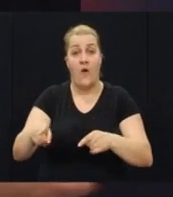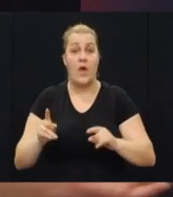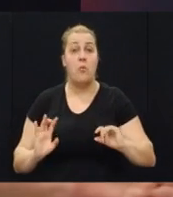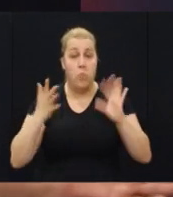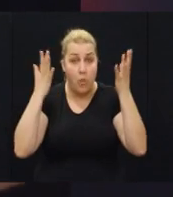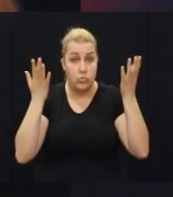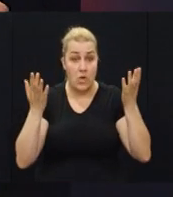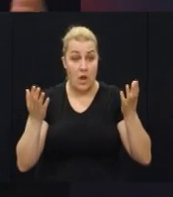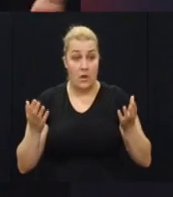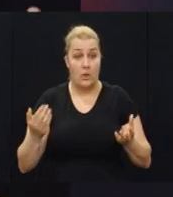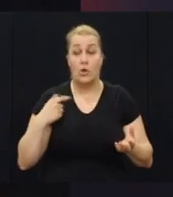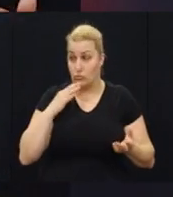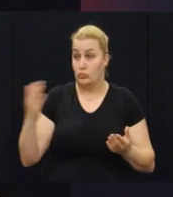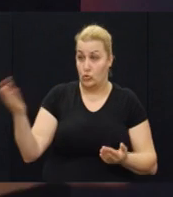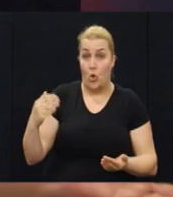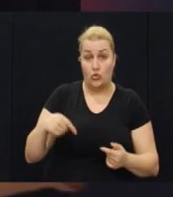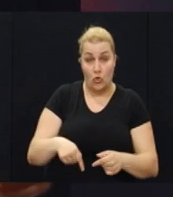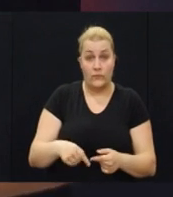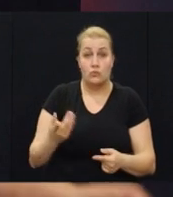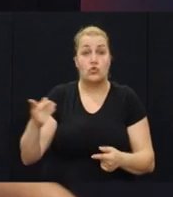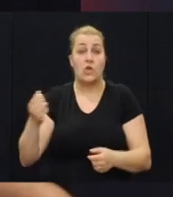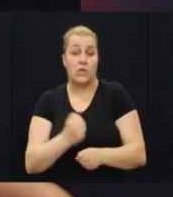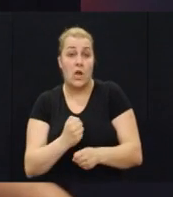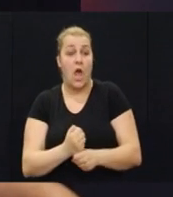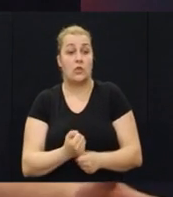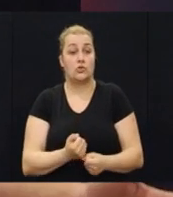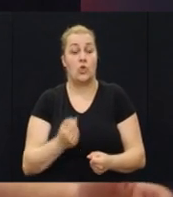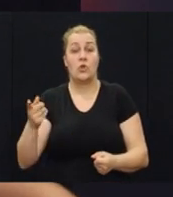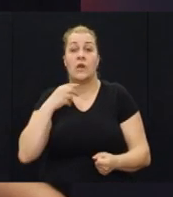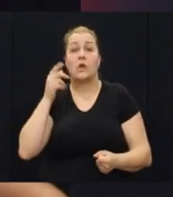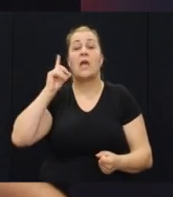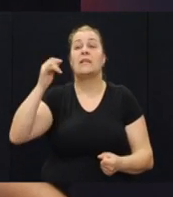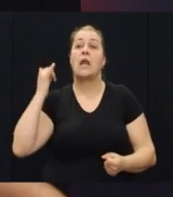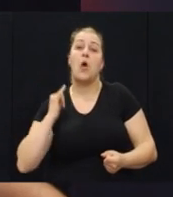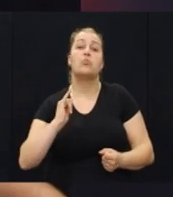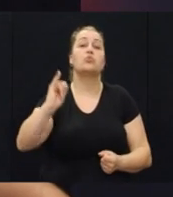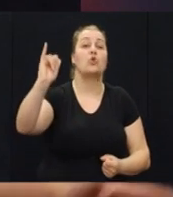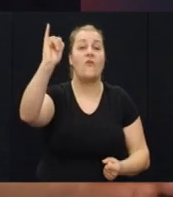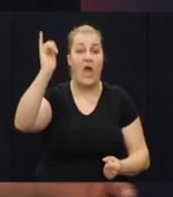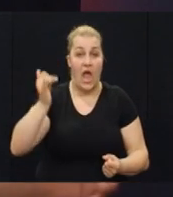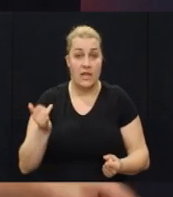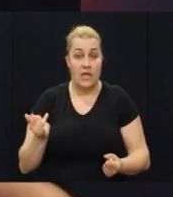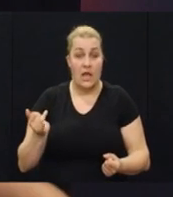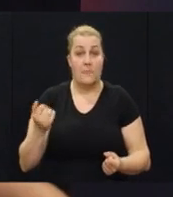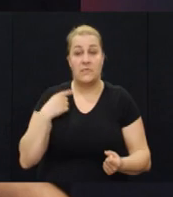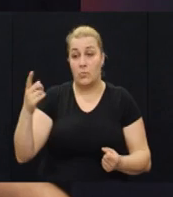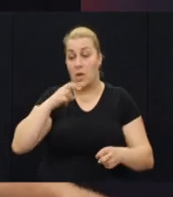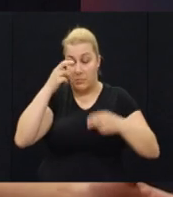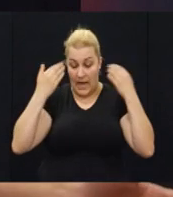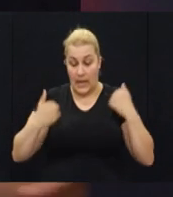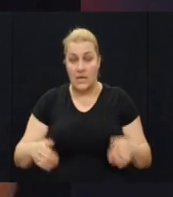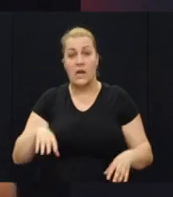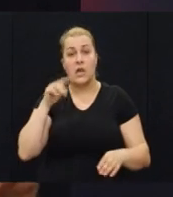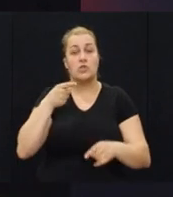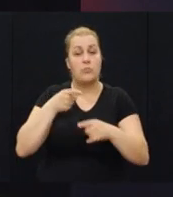pobune, pa ja govim momčino, dođi vamo, šta ti tu radiš, ovo ono, on kaže da ide na proputovanje. Kad smo ga prigledali,